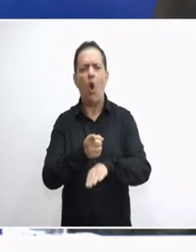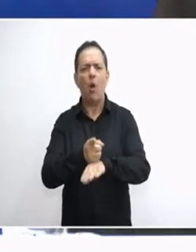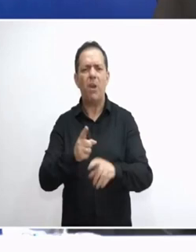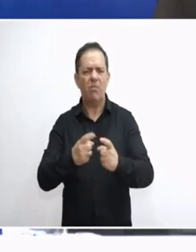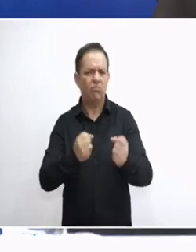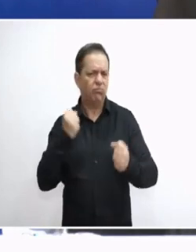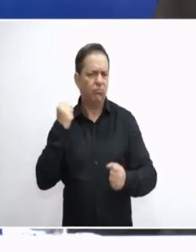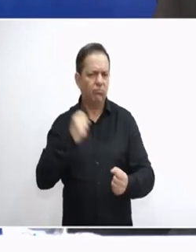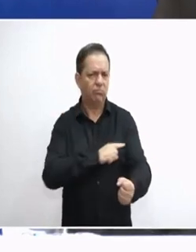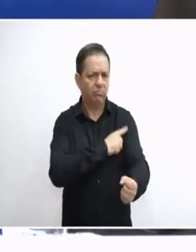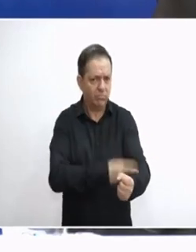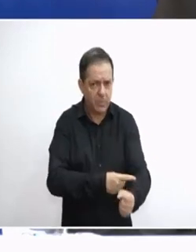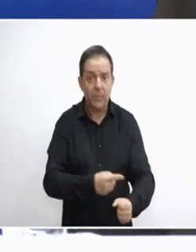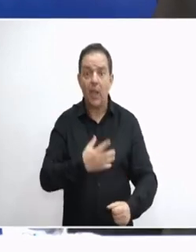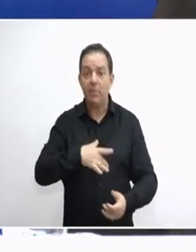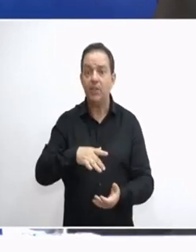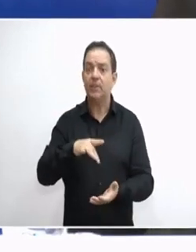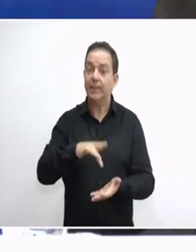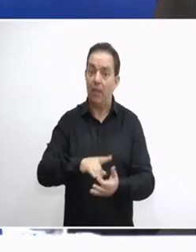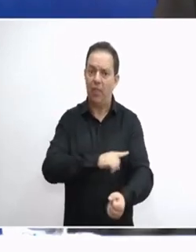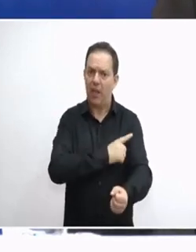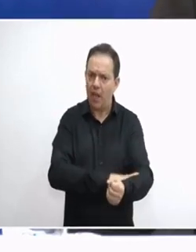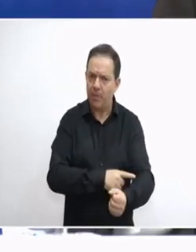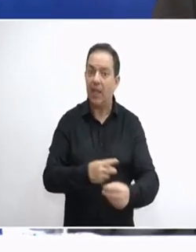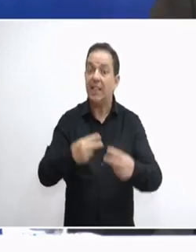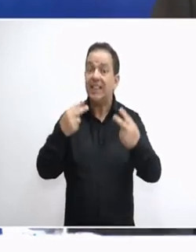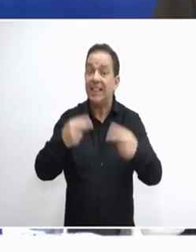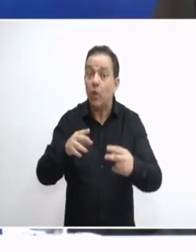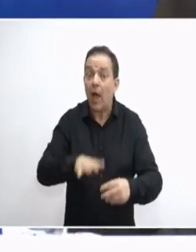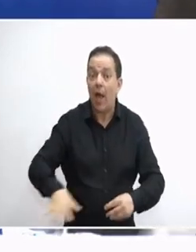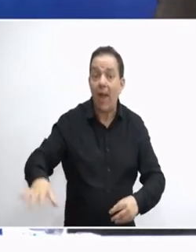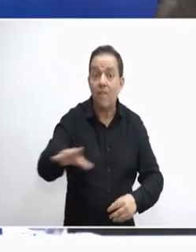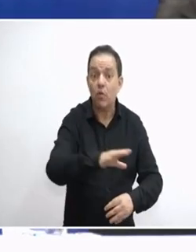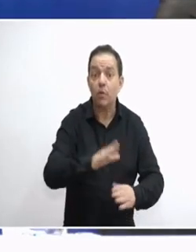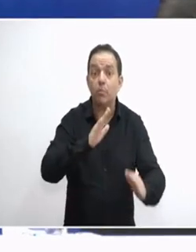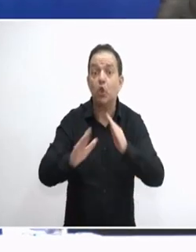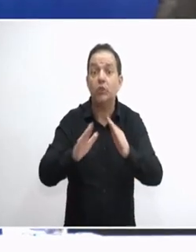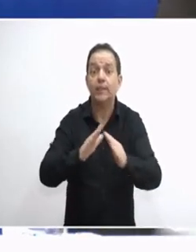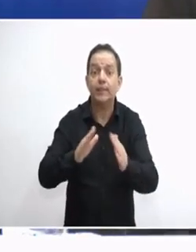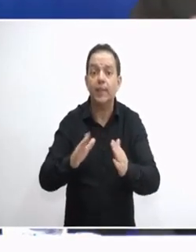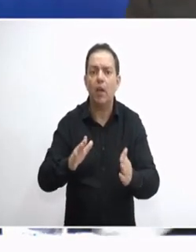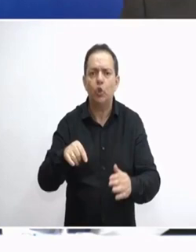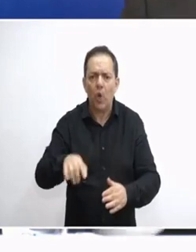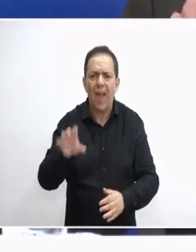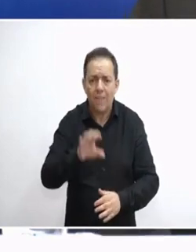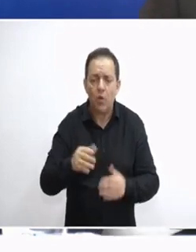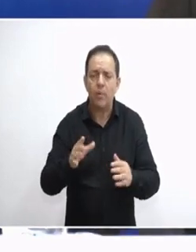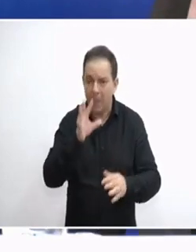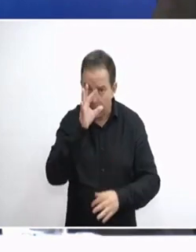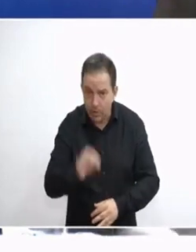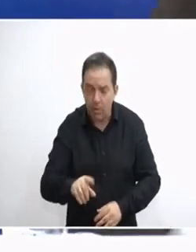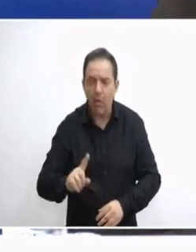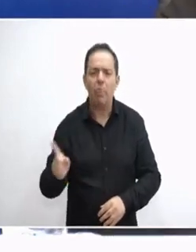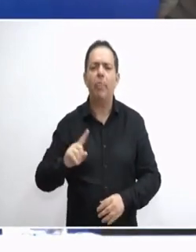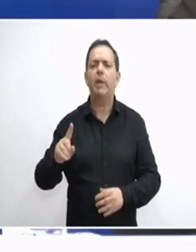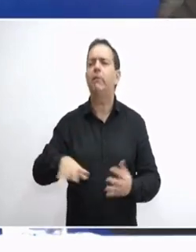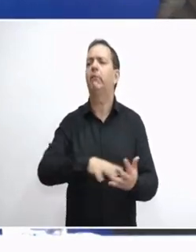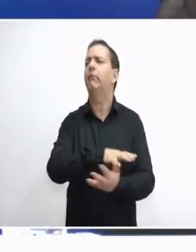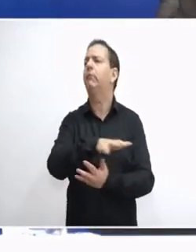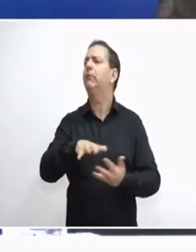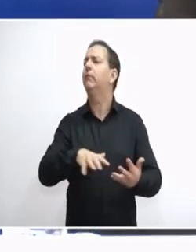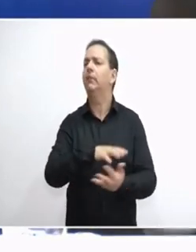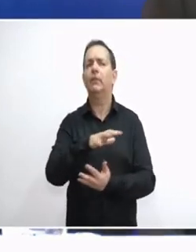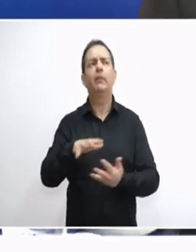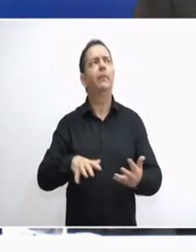περιοχή όπου θα είμαστε και οπλική δύναμη, αλλά θα είναι και τα σύνορα της Ευρώπης. Έτσι θα λέμε ότι είμαστε Ευρώπη. Τώρα δεν είμαστε Ευρώπη. Είμαστε σολλολό και είναι